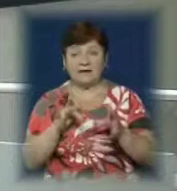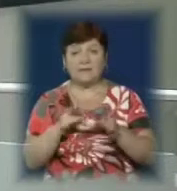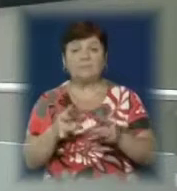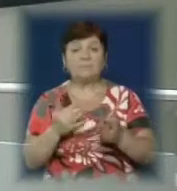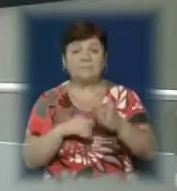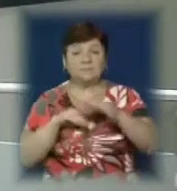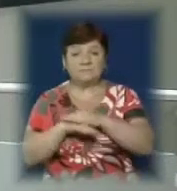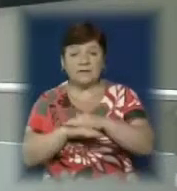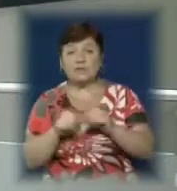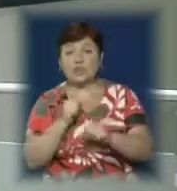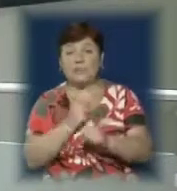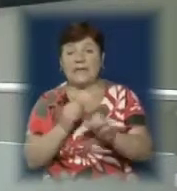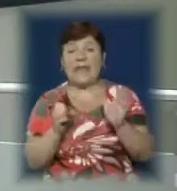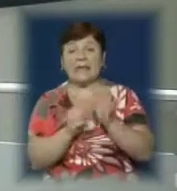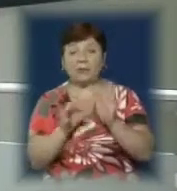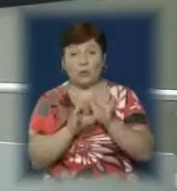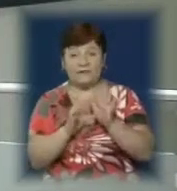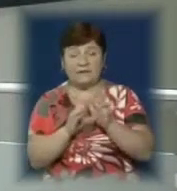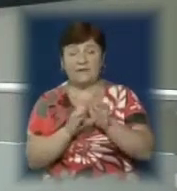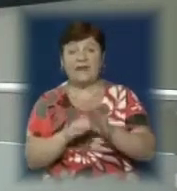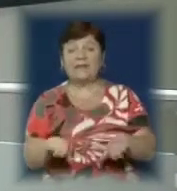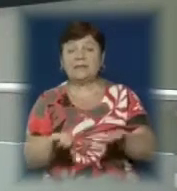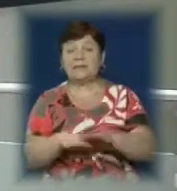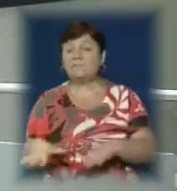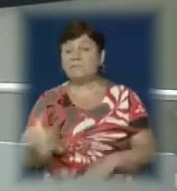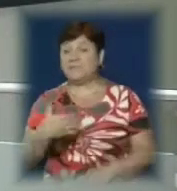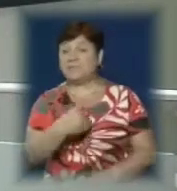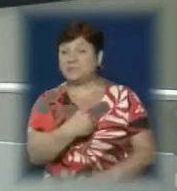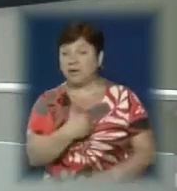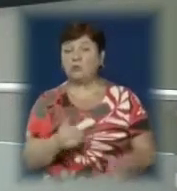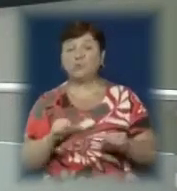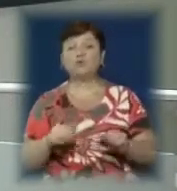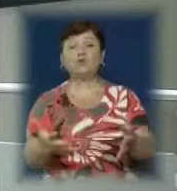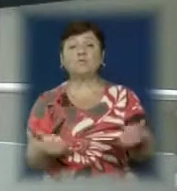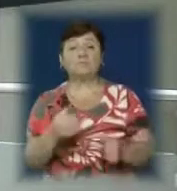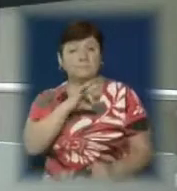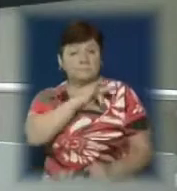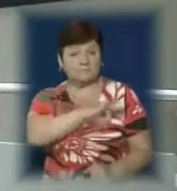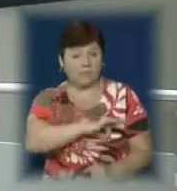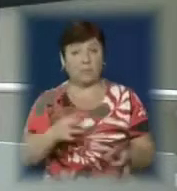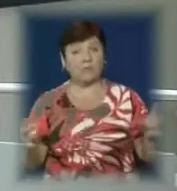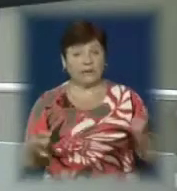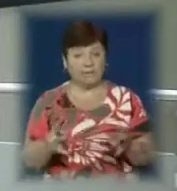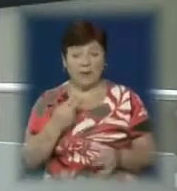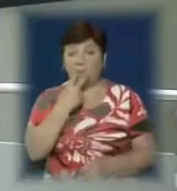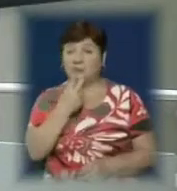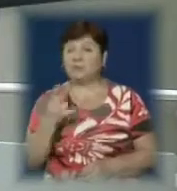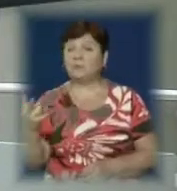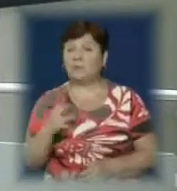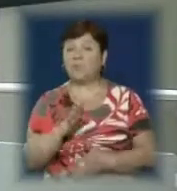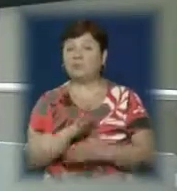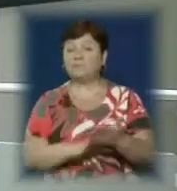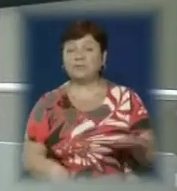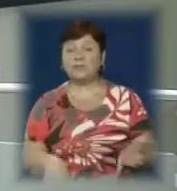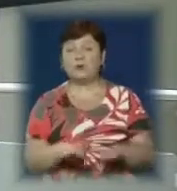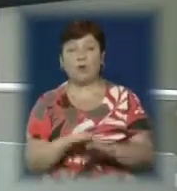Головне ж, зробили їх електронні версії. Таким чином, усі бажаючі можуть отримати їх у користування у разі потреби. Бачимо необхідність у продовженні